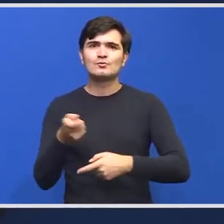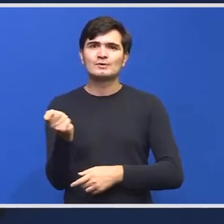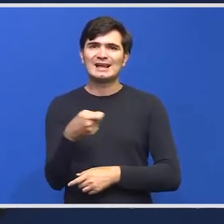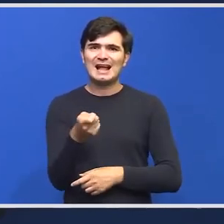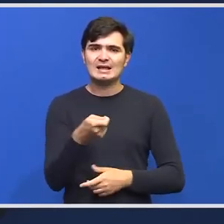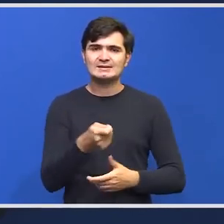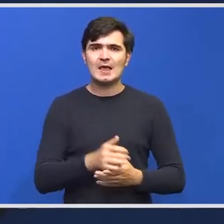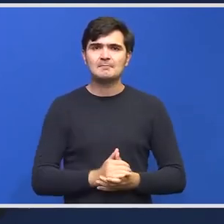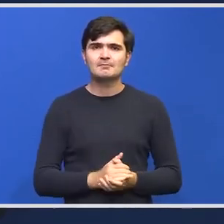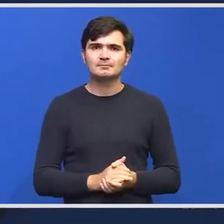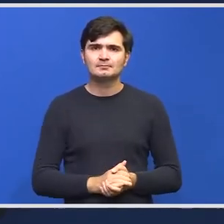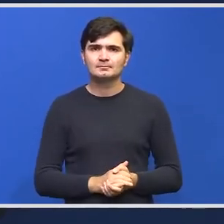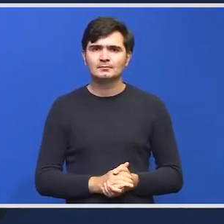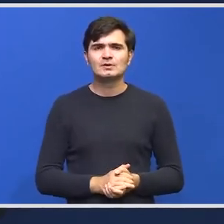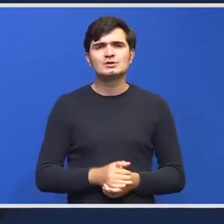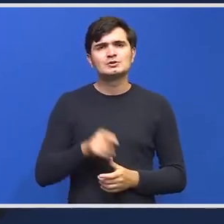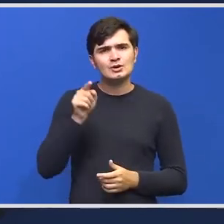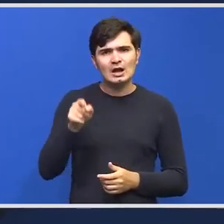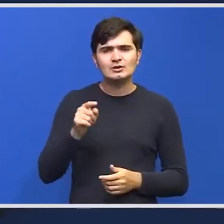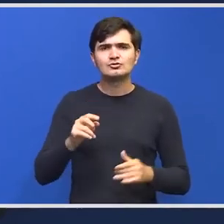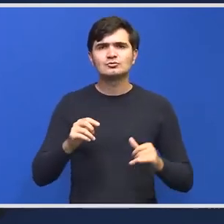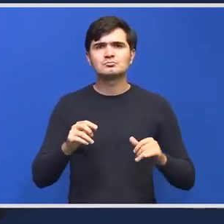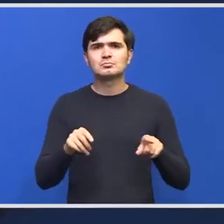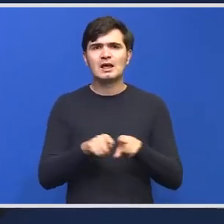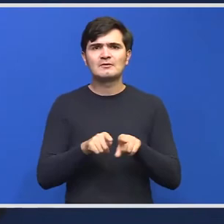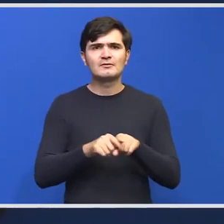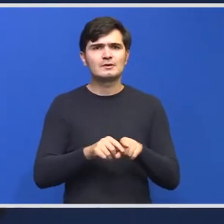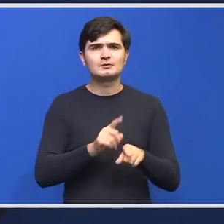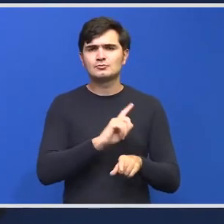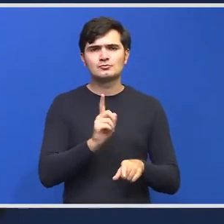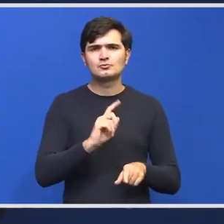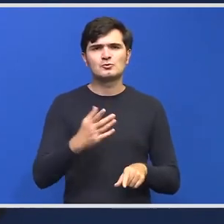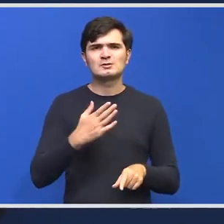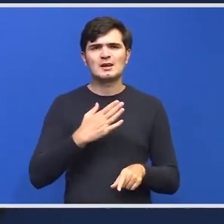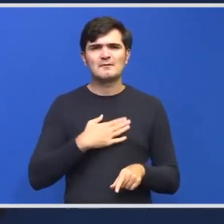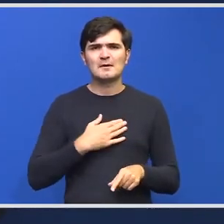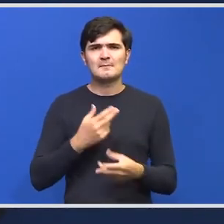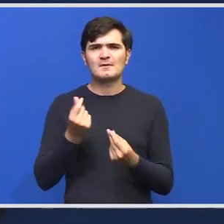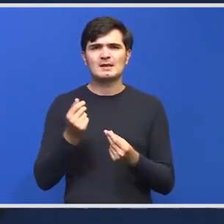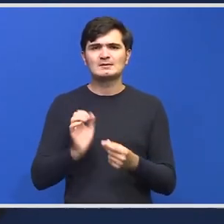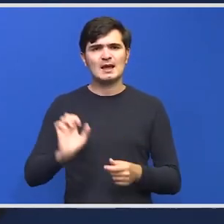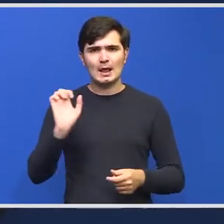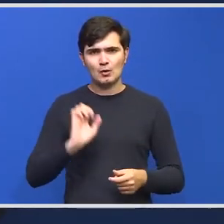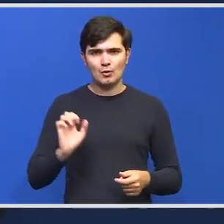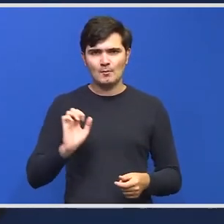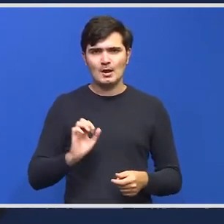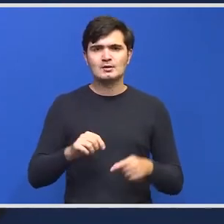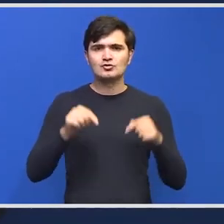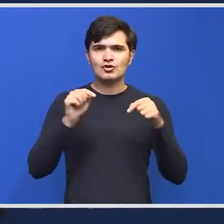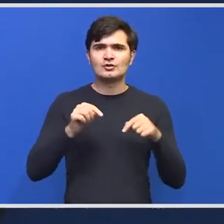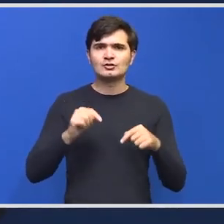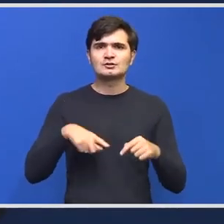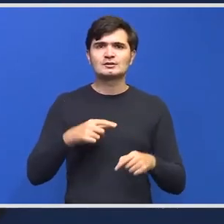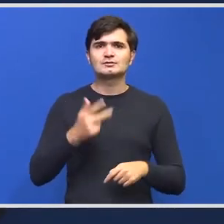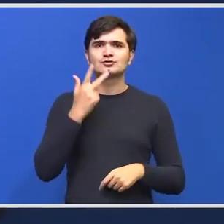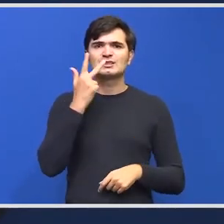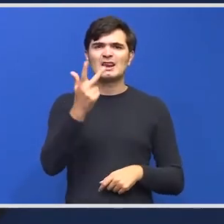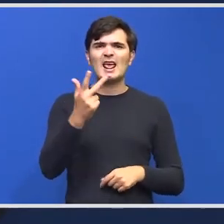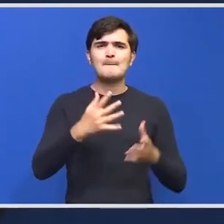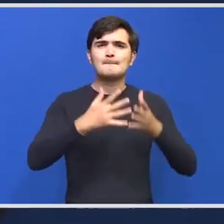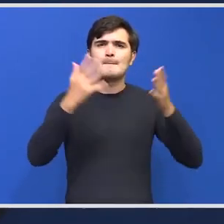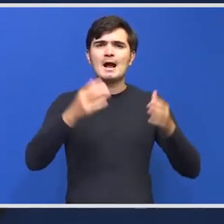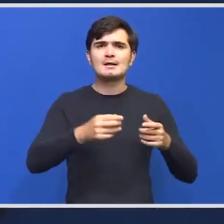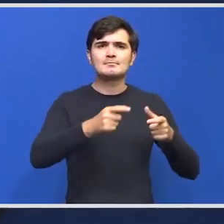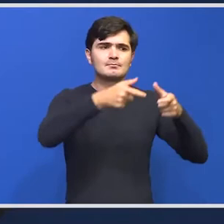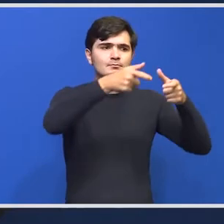gaze unde la fel nu o să avem mai mult ca sigur finanțare europeană. Deci acestea sunt cele trei mari domenii